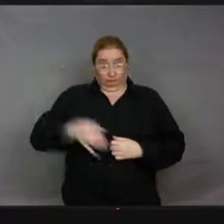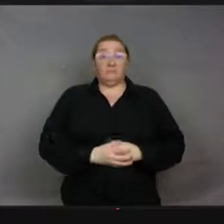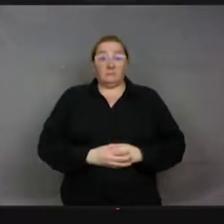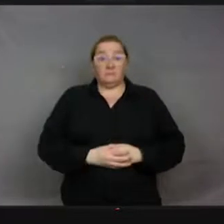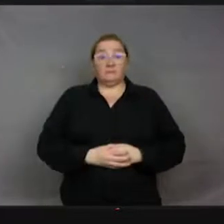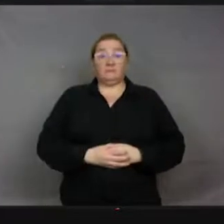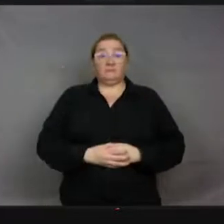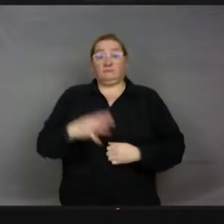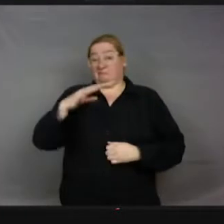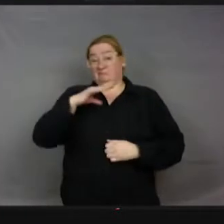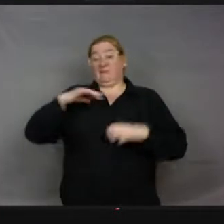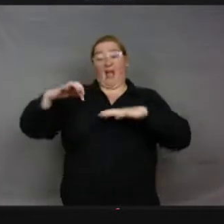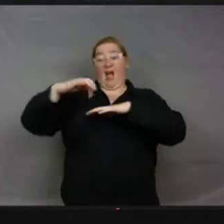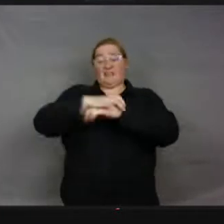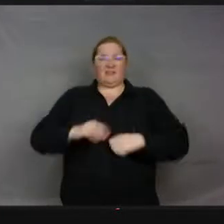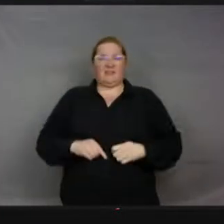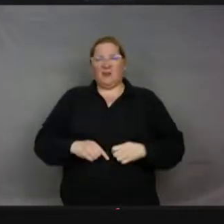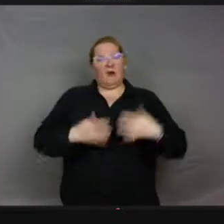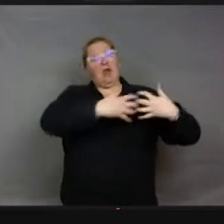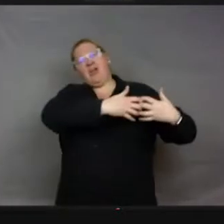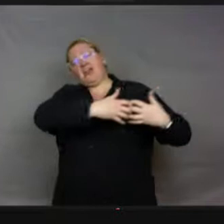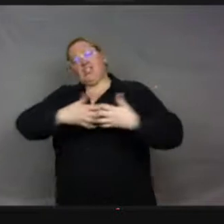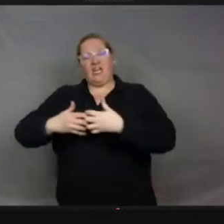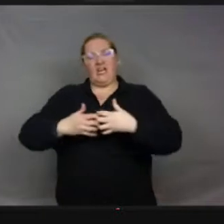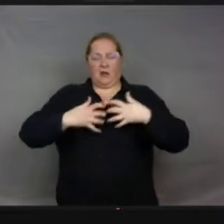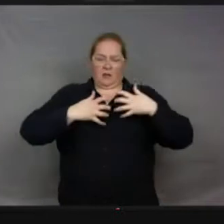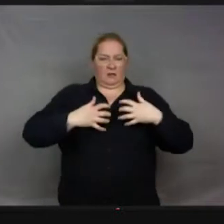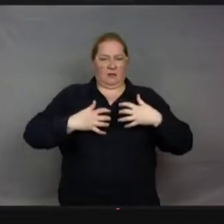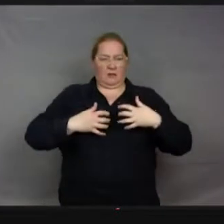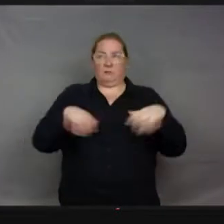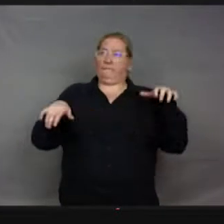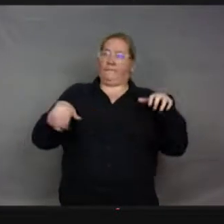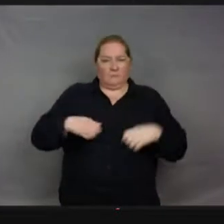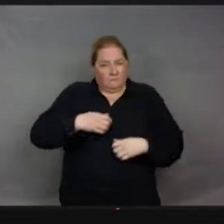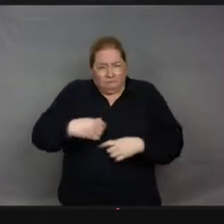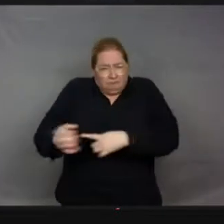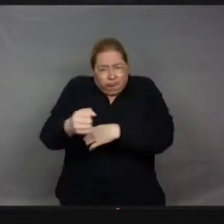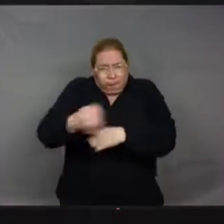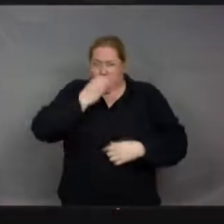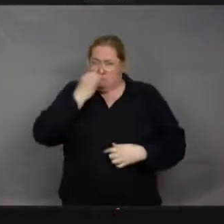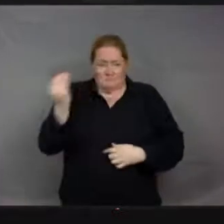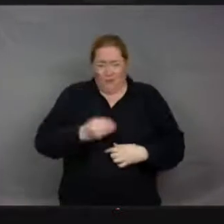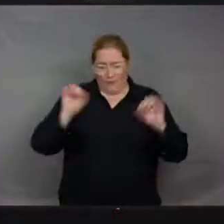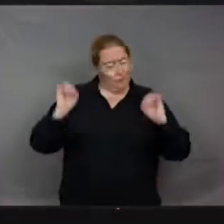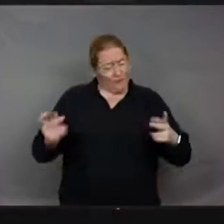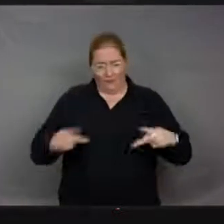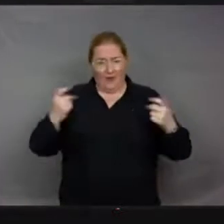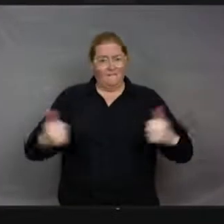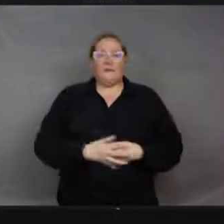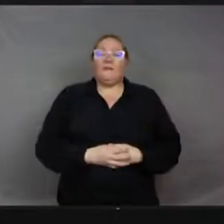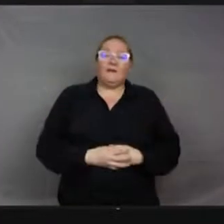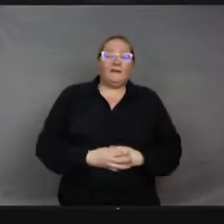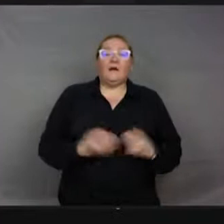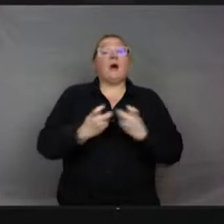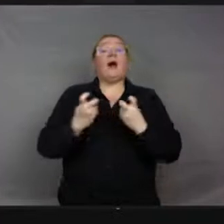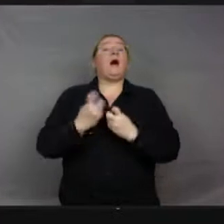rien à faire du gel et d'être complètement gelé ou pris dans la glace qui s'en moquent complètement. Quand même, la plupart du temps, l'hiver, alors tous les insectes